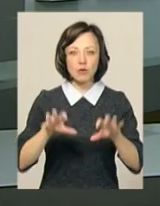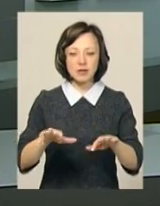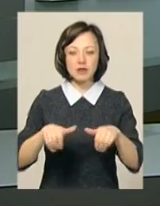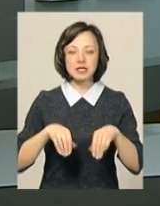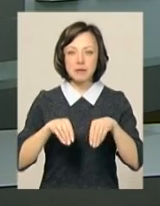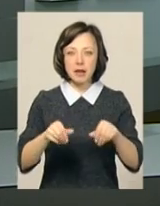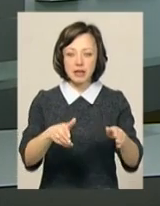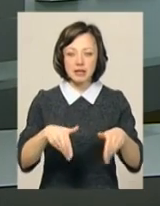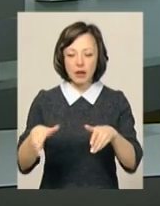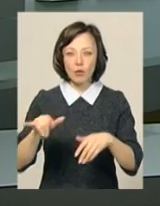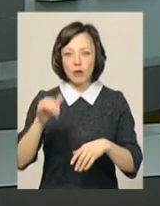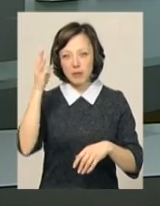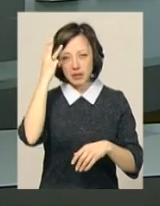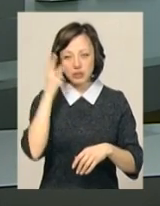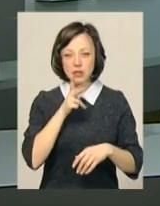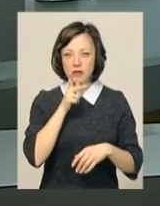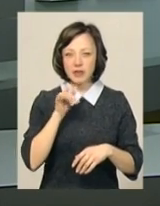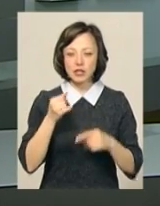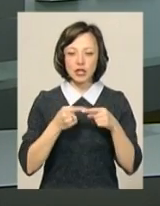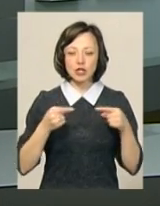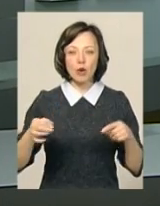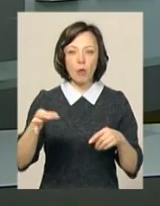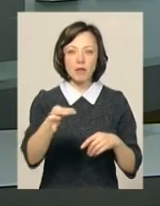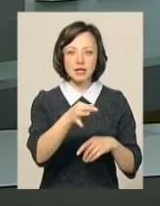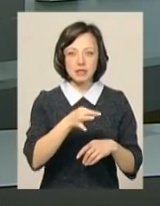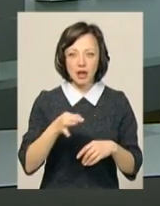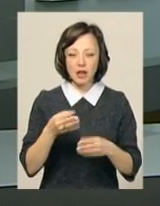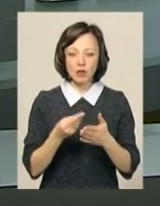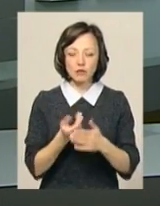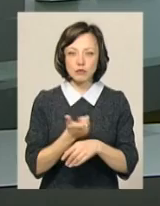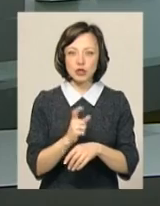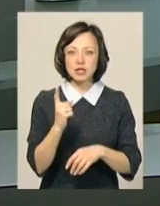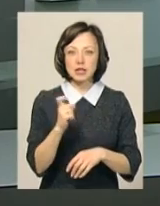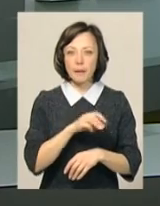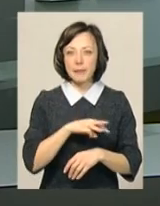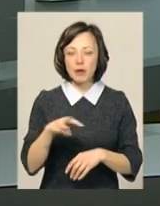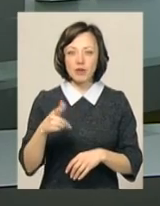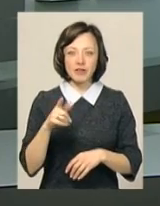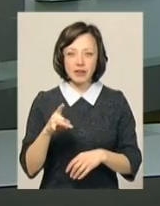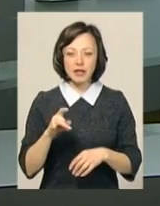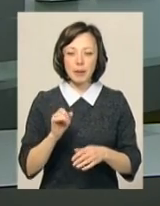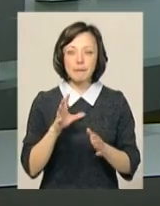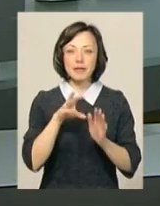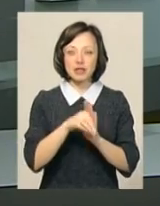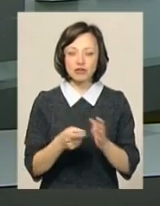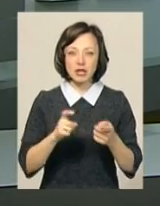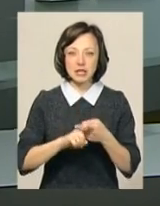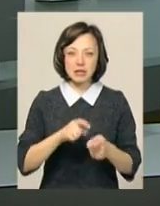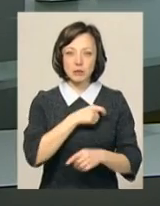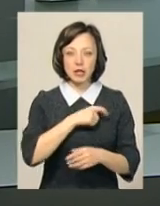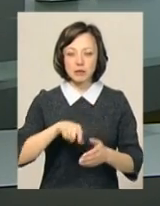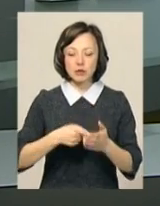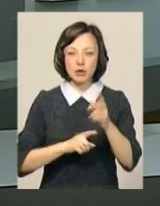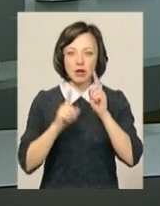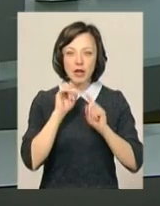земельними ділянками у Хмельницькій, Чернівецькій та інших областях на суму більше 100 мільйонів гривень. Та причесність депутатів Хмельницької міської